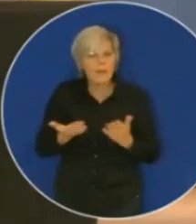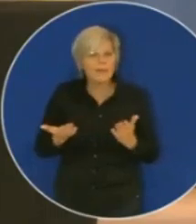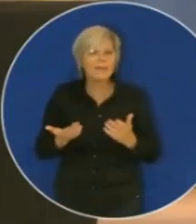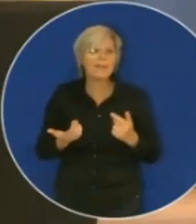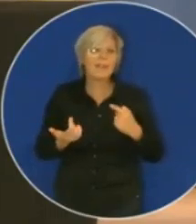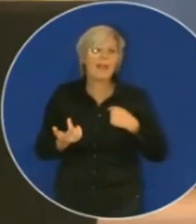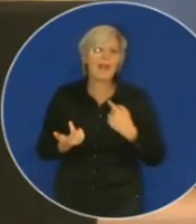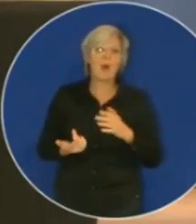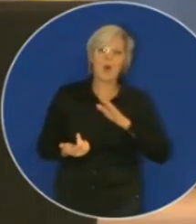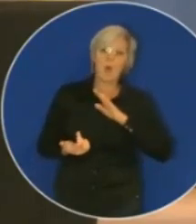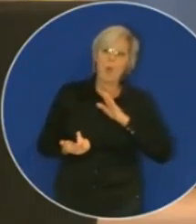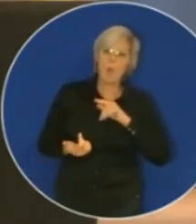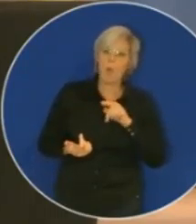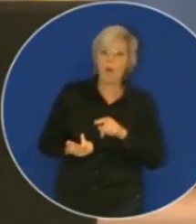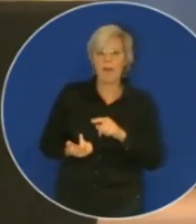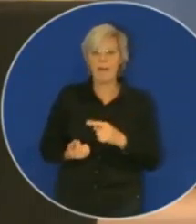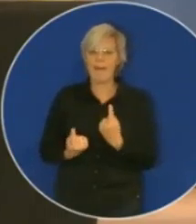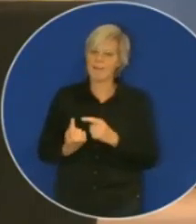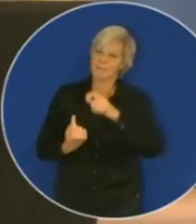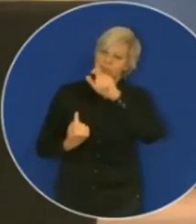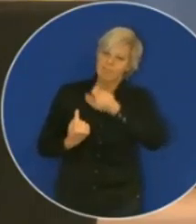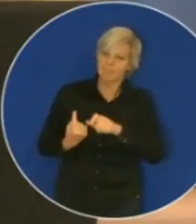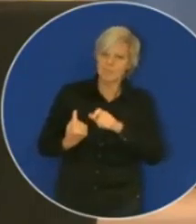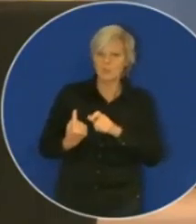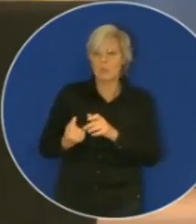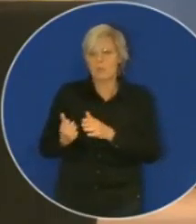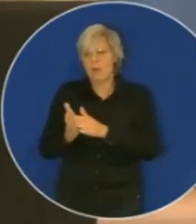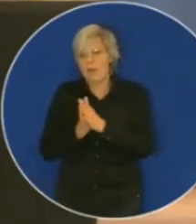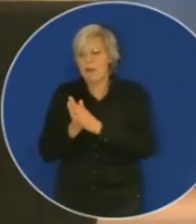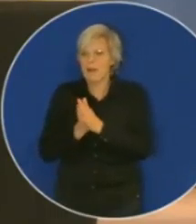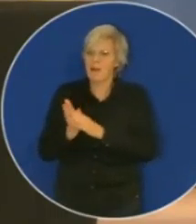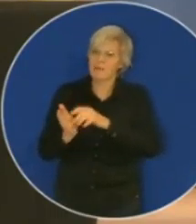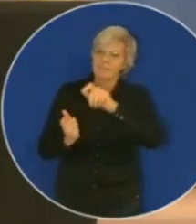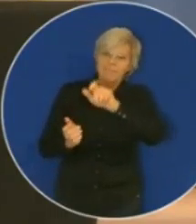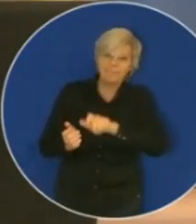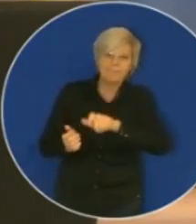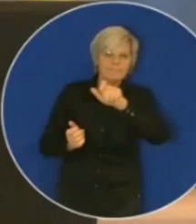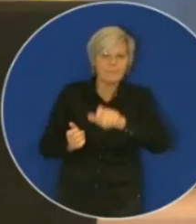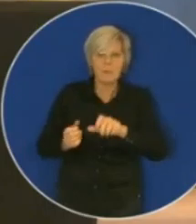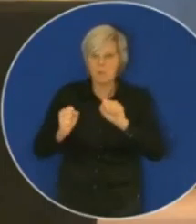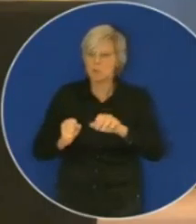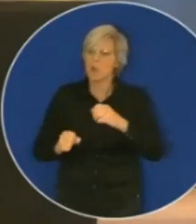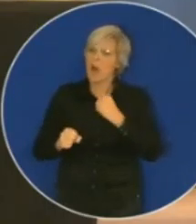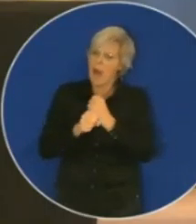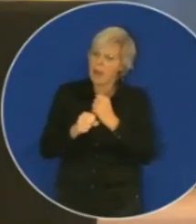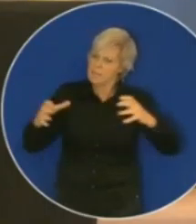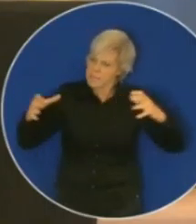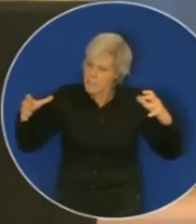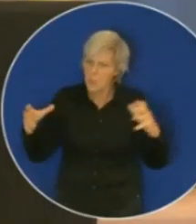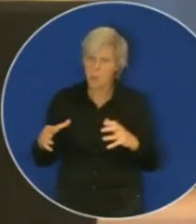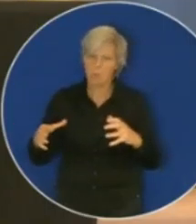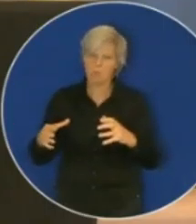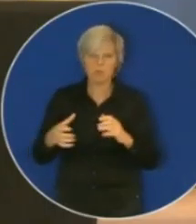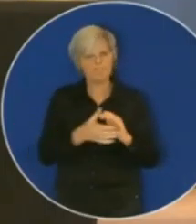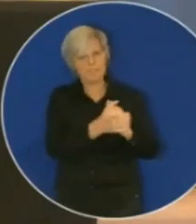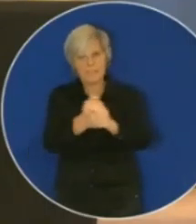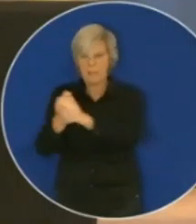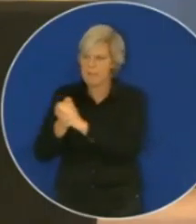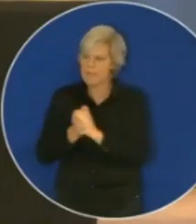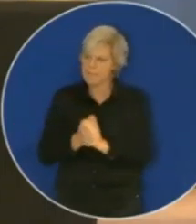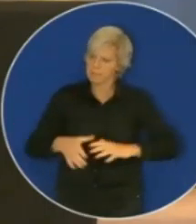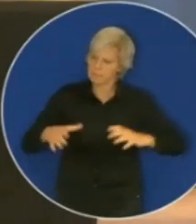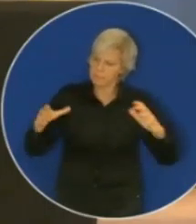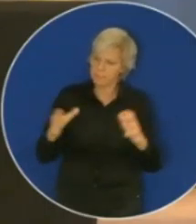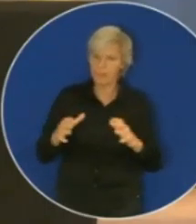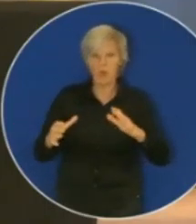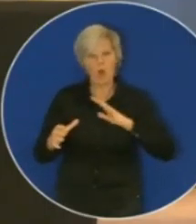vila på enstaka eldfälar som många anför här. Utan man måste ju ha arbetsgrupper som tillsammans arbetar